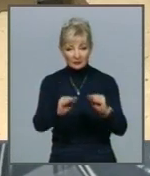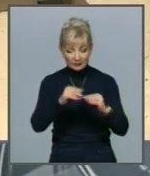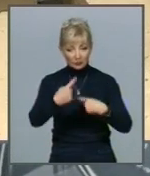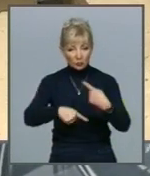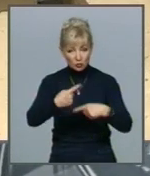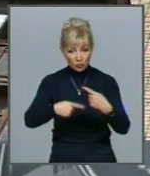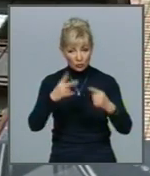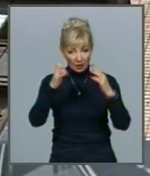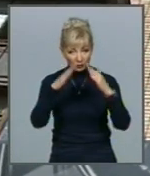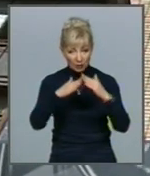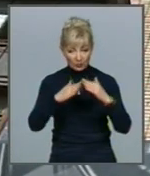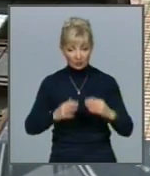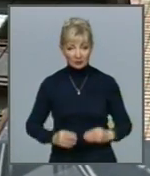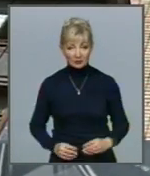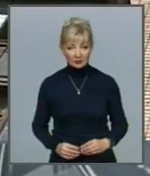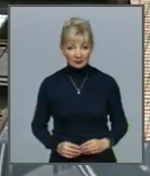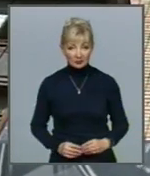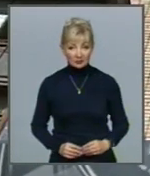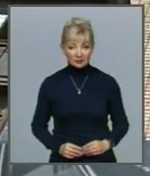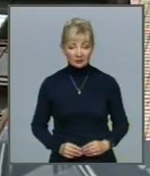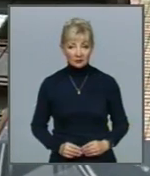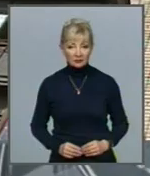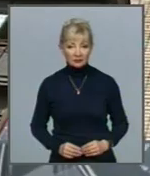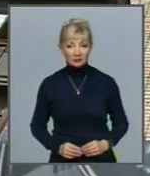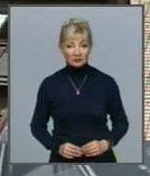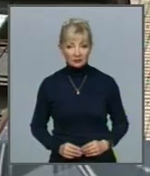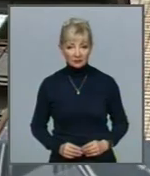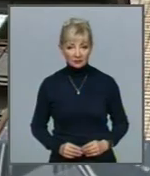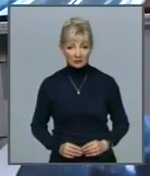обліку Яна Біляєва, Євген Клочком, Харківські Звісті